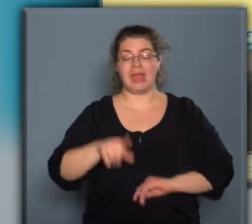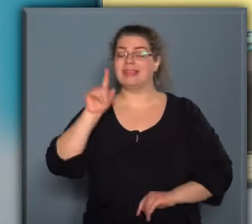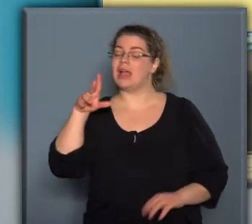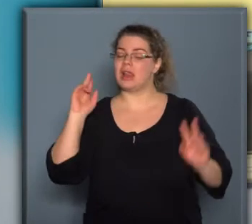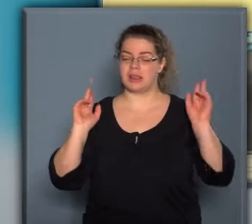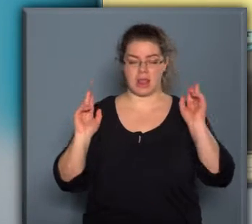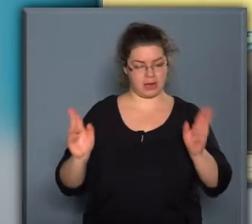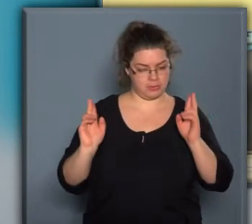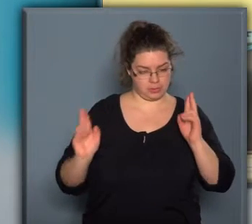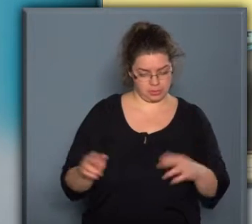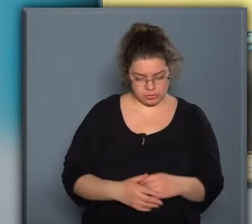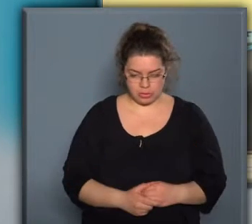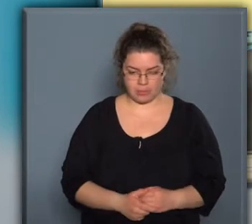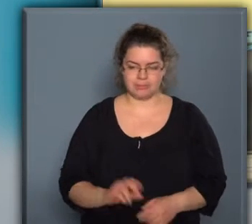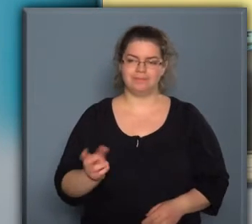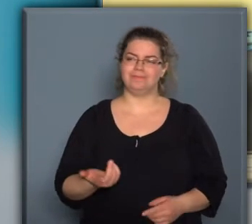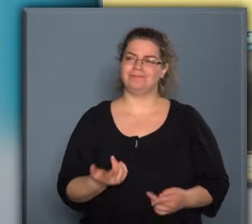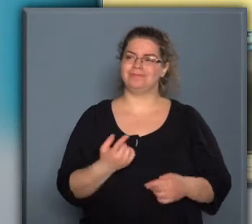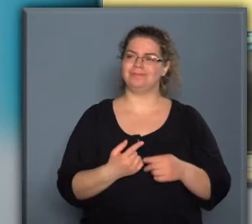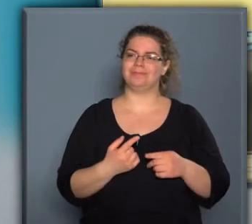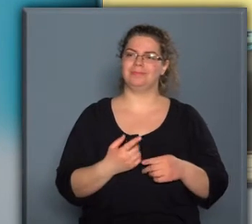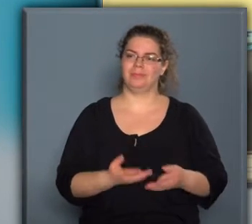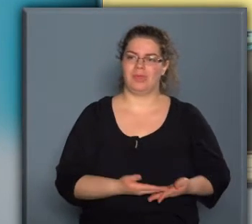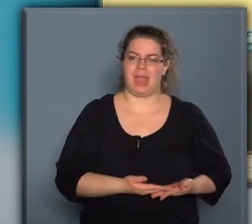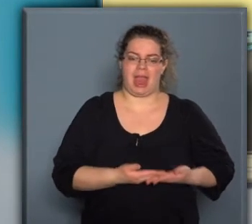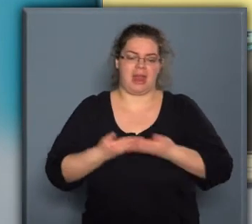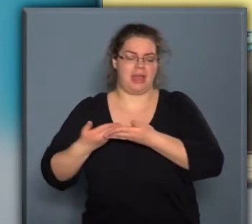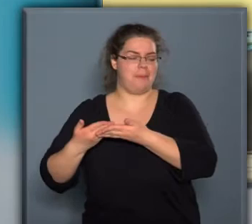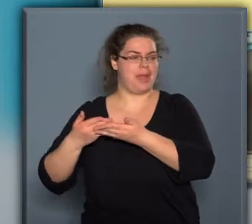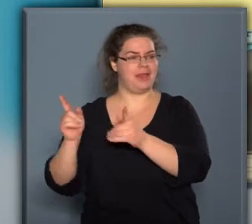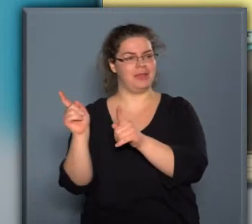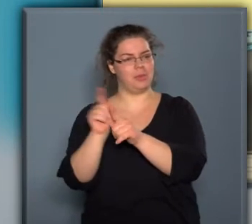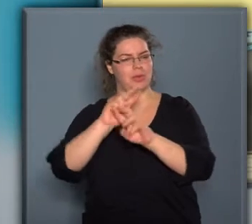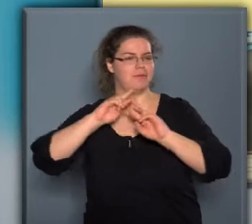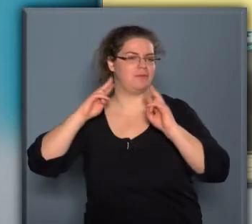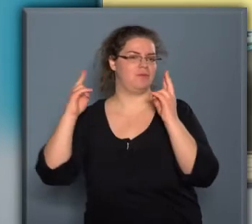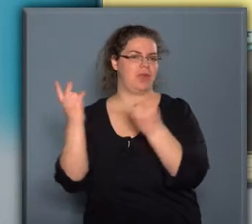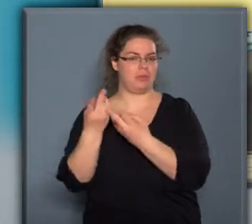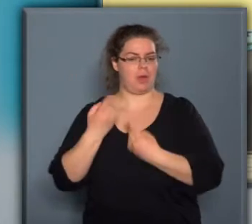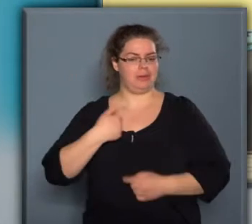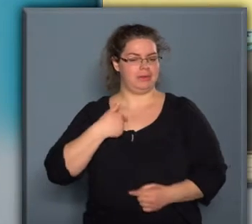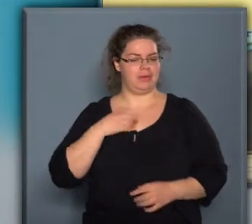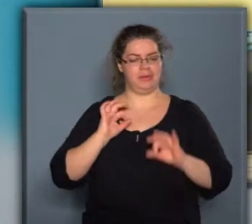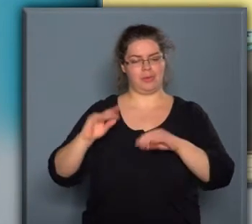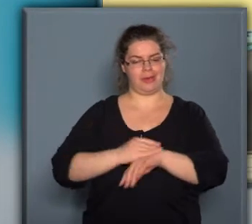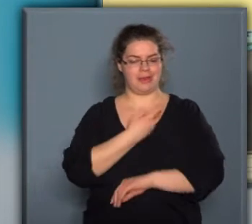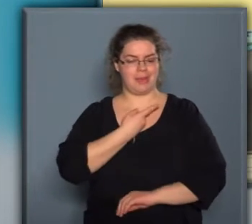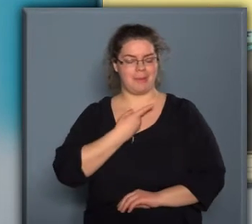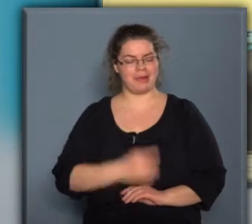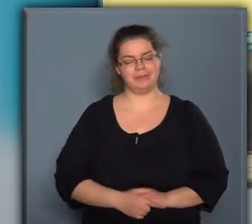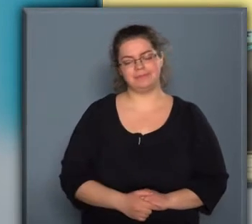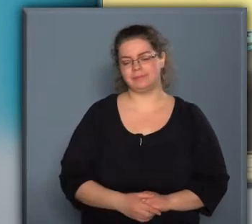a legfontosabb, hogy elemel engem egy olyan világba, ahol én igazán jól érzem magam.